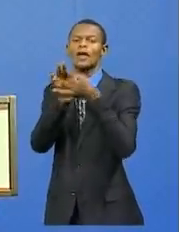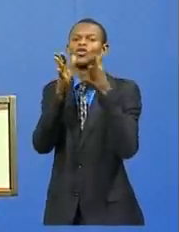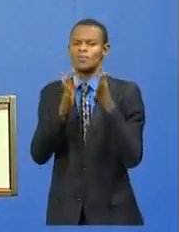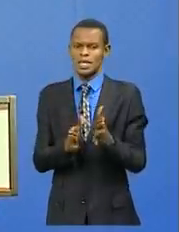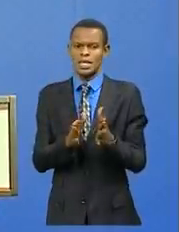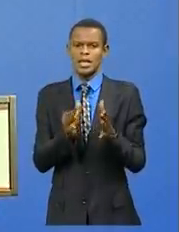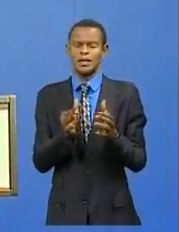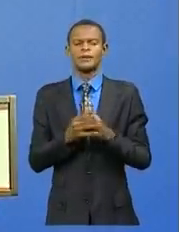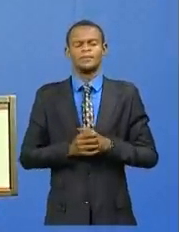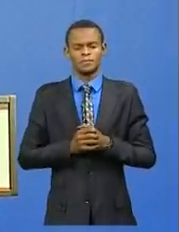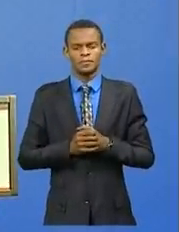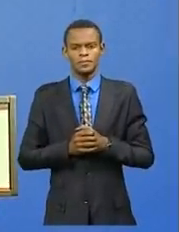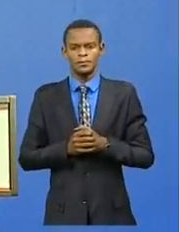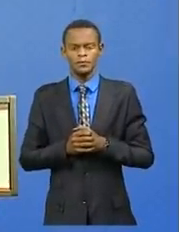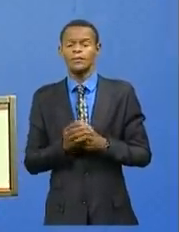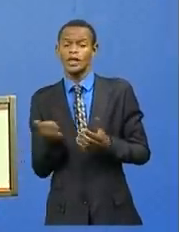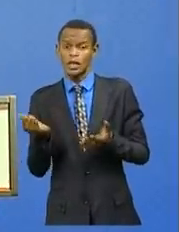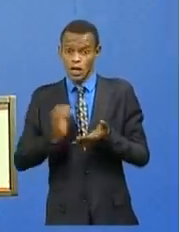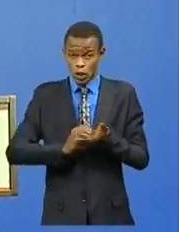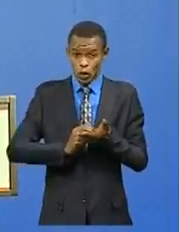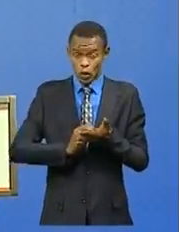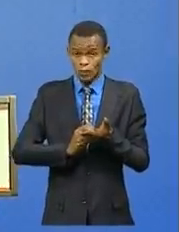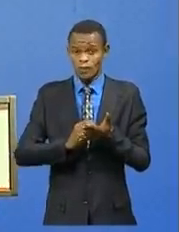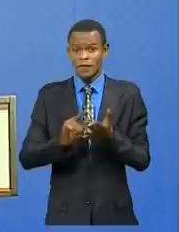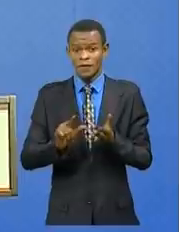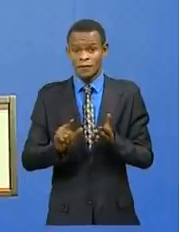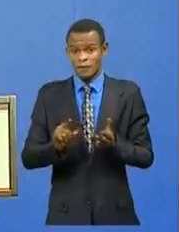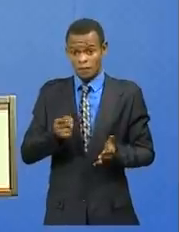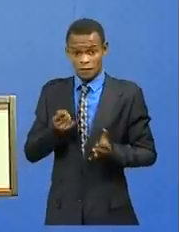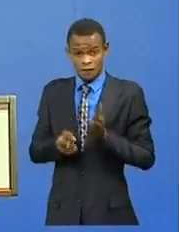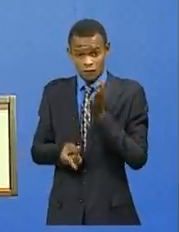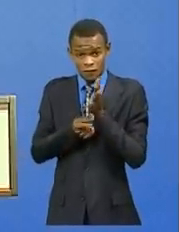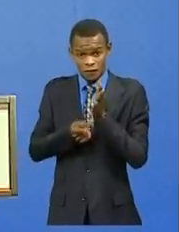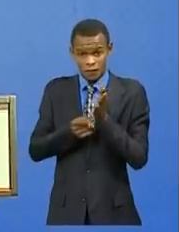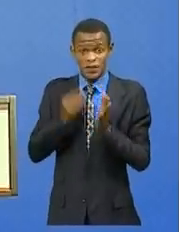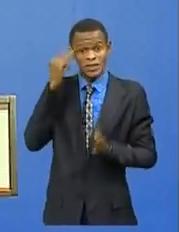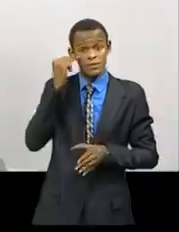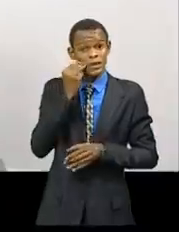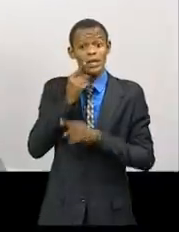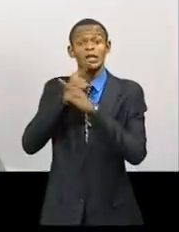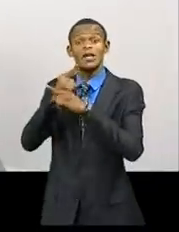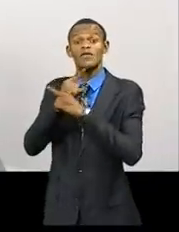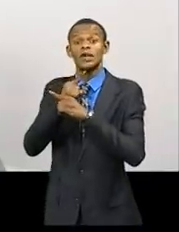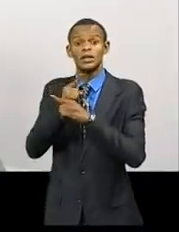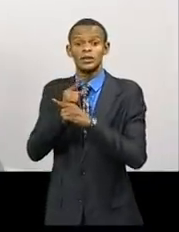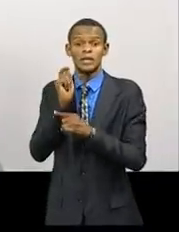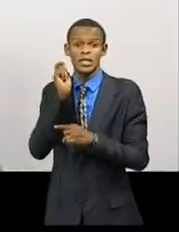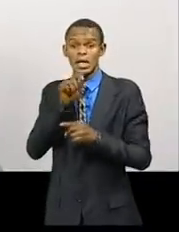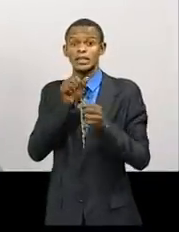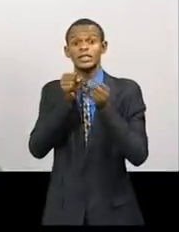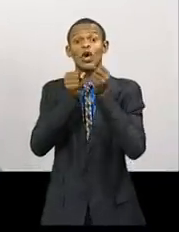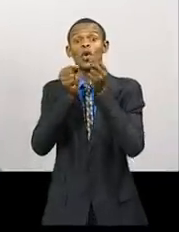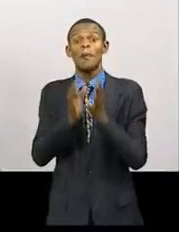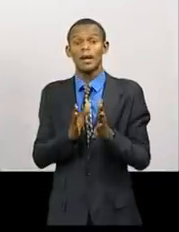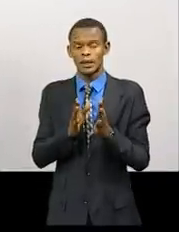Abondant dans le même sens, la vice-ministre de la Défense nationale et anciens combattants prenant la parole pour le compte du ministre en